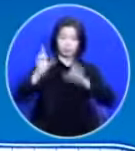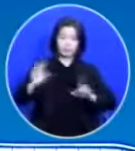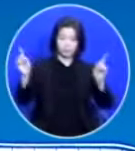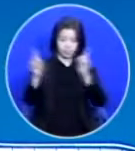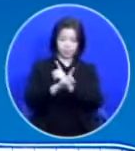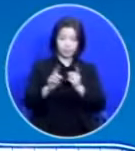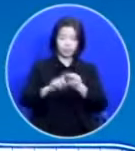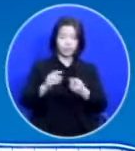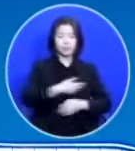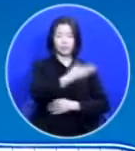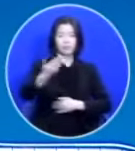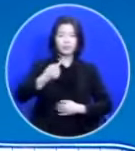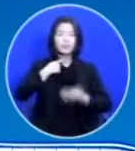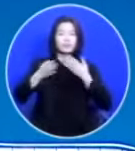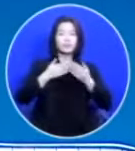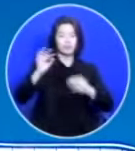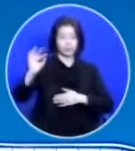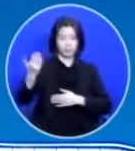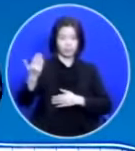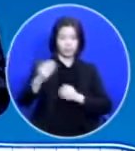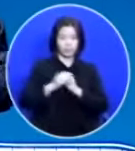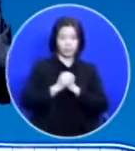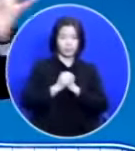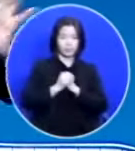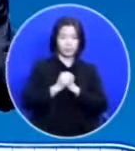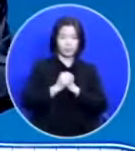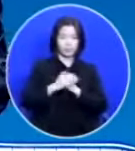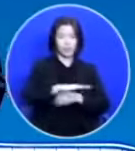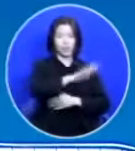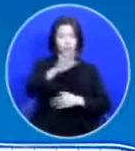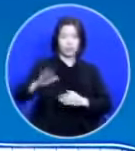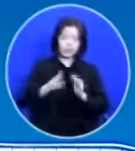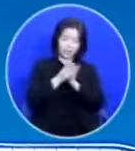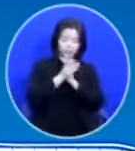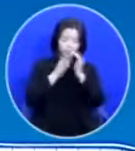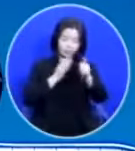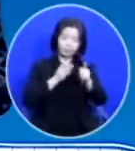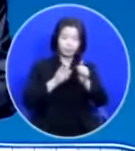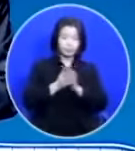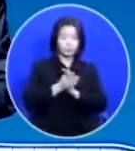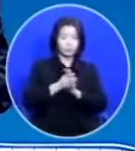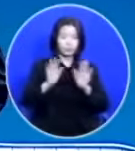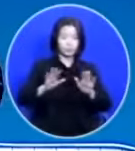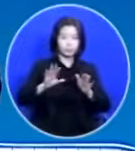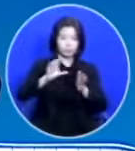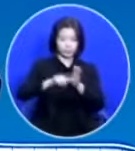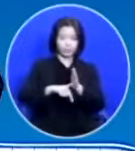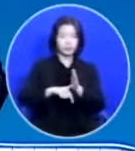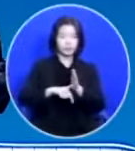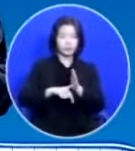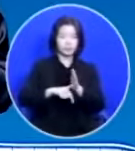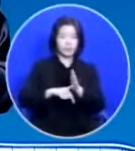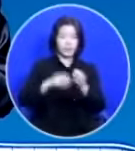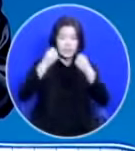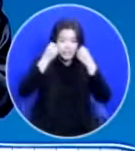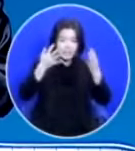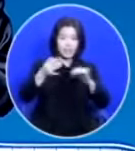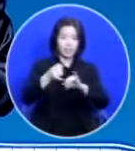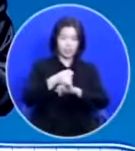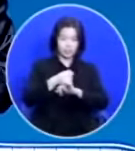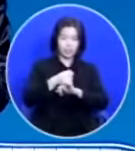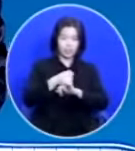여러분이 경험하게 됩니다 우리 기도하십시다 오늘 이 시간 새 언약을